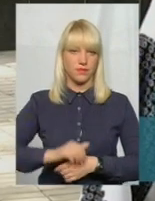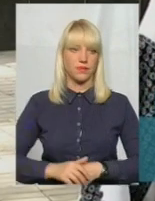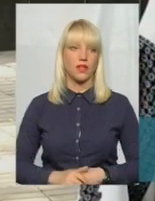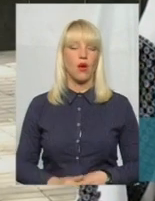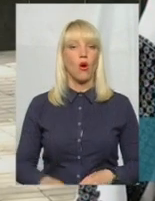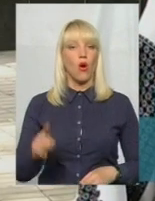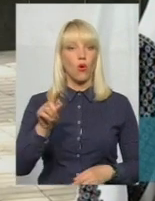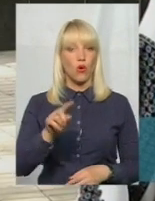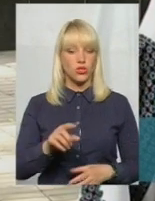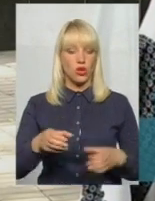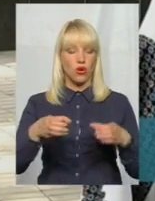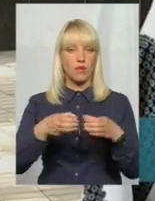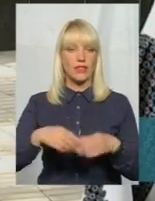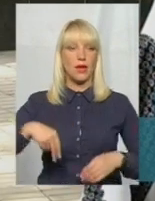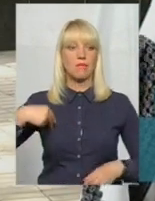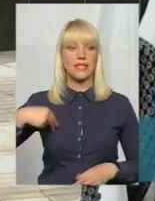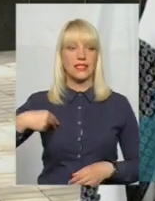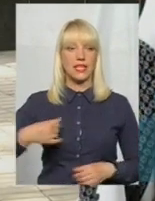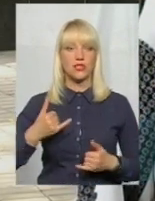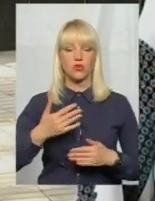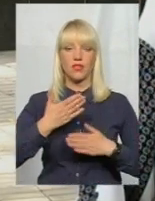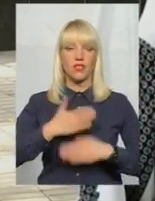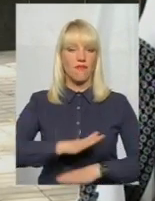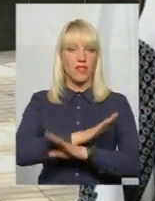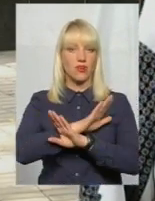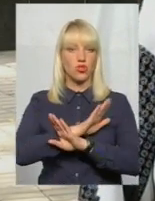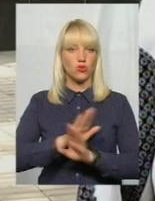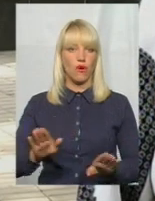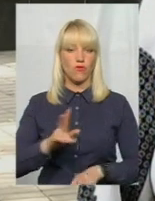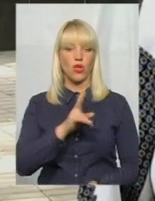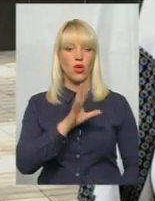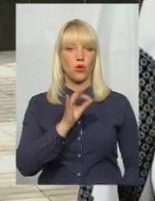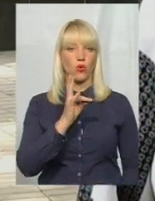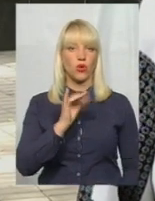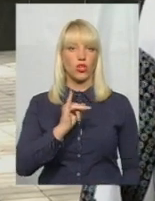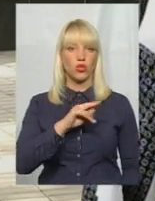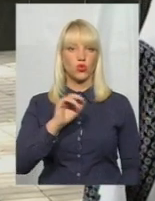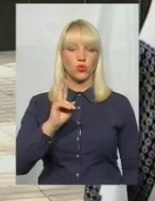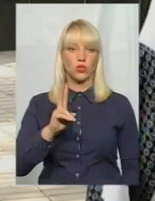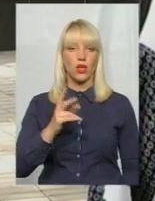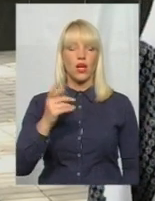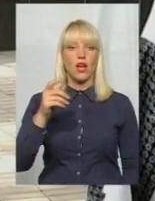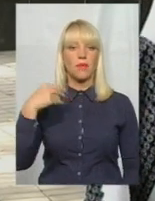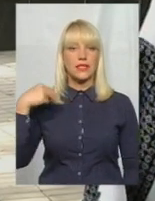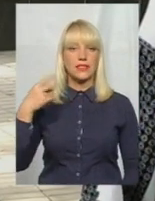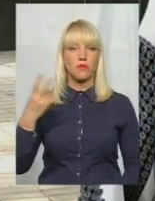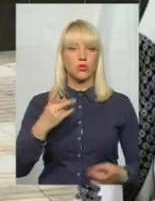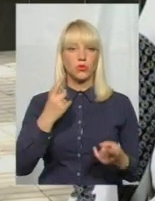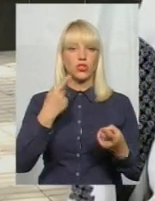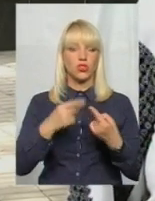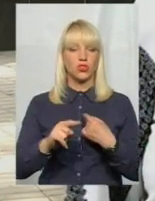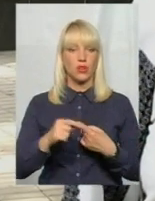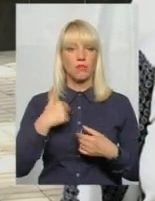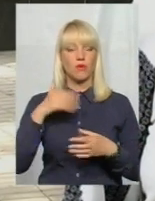Отже, команду президента сьогодні не влаштовує Корнійчук, йому потрібен хтось інший. Ми можемо